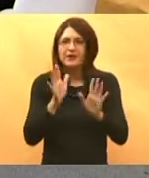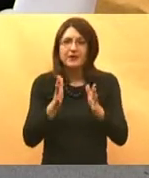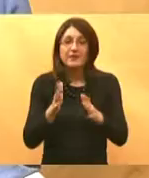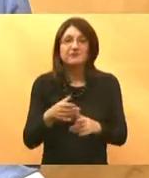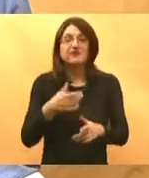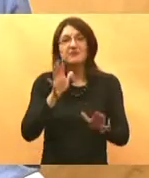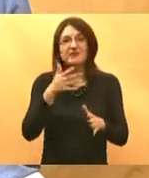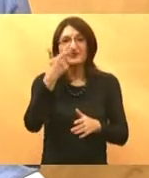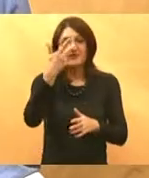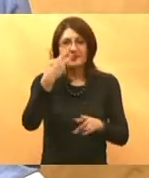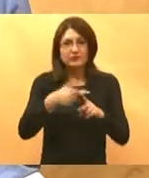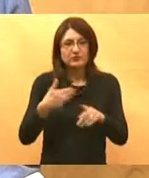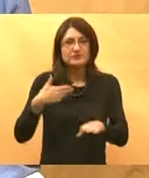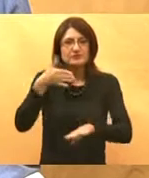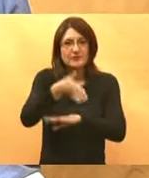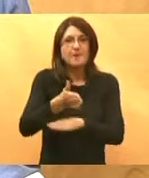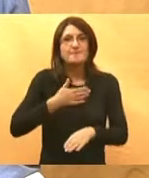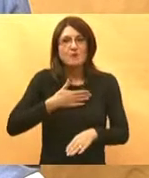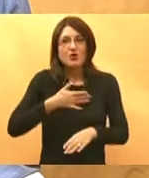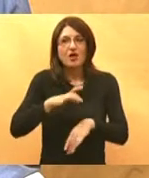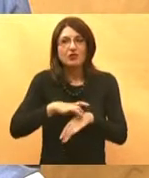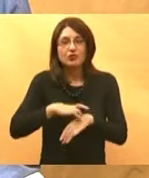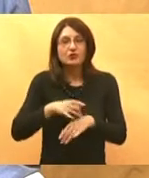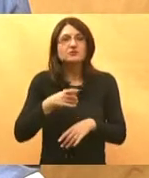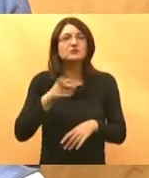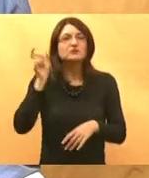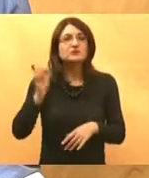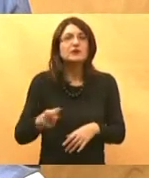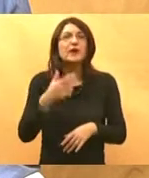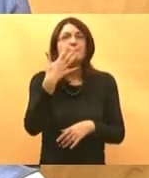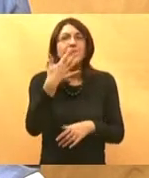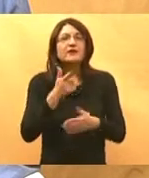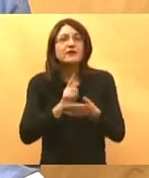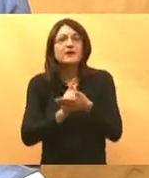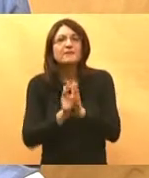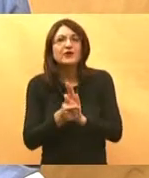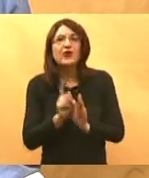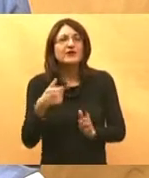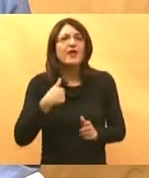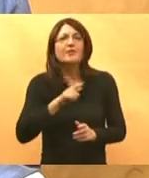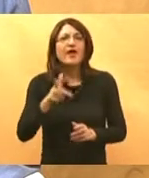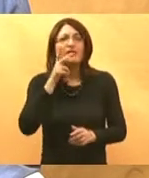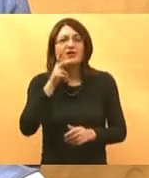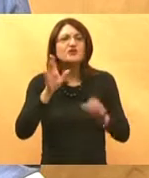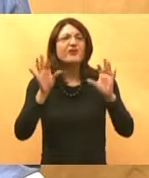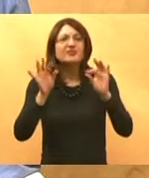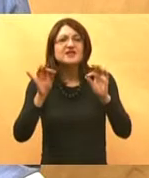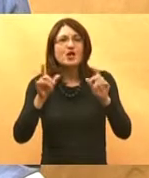dva, tri navrata, kad sam došla kod moje liješnice, po pet minuta, nisam tražila ni deset uputnica, ni deset